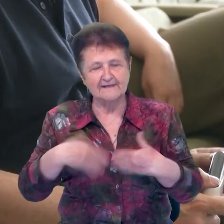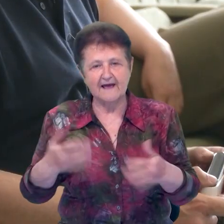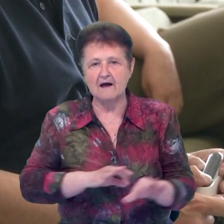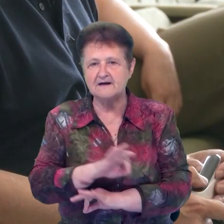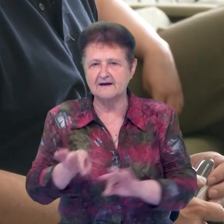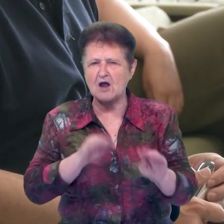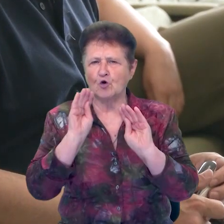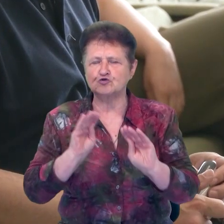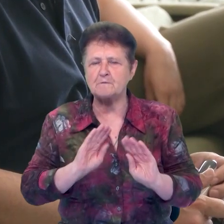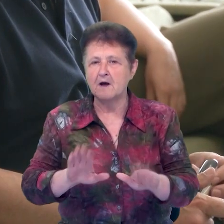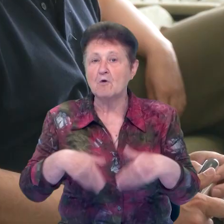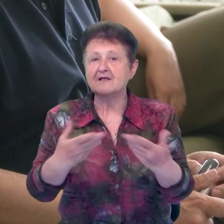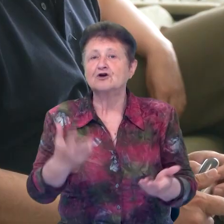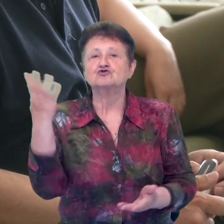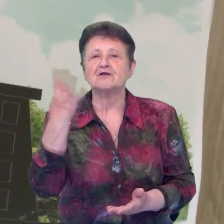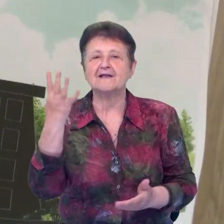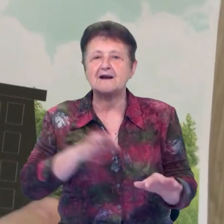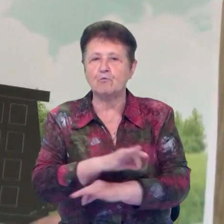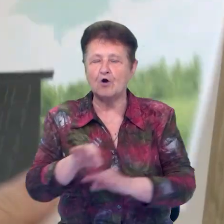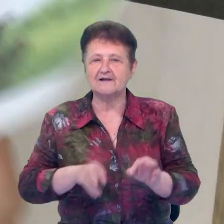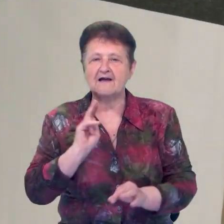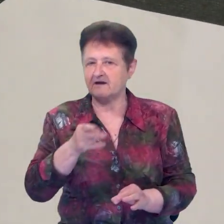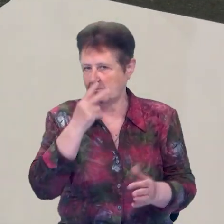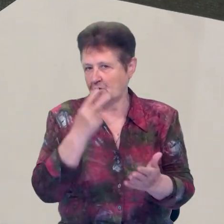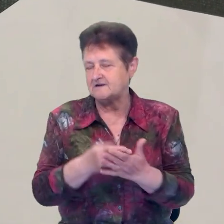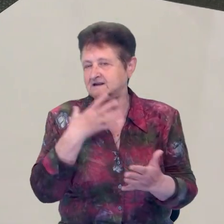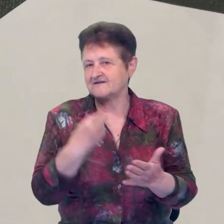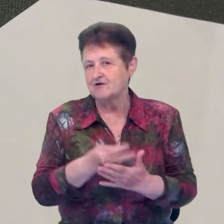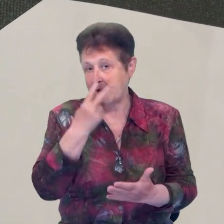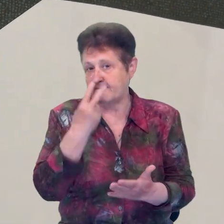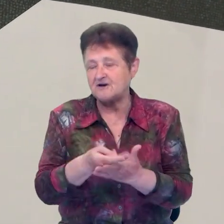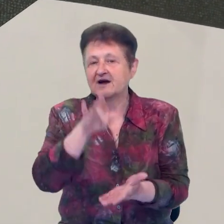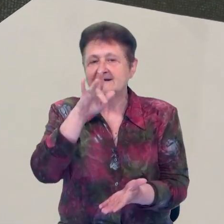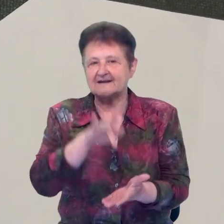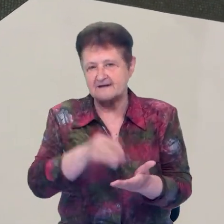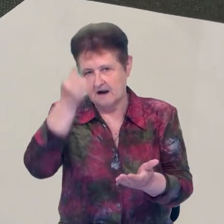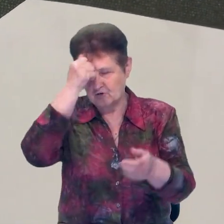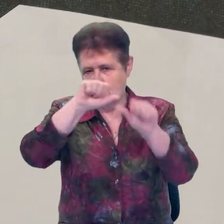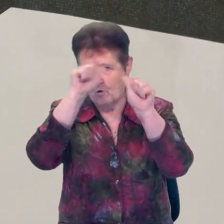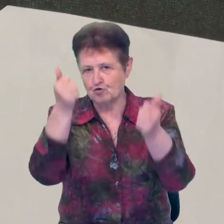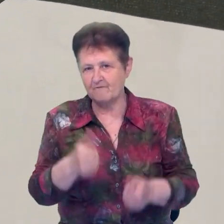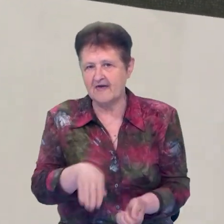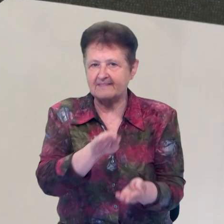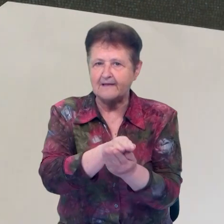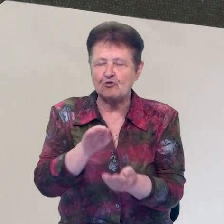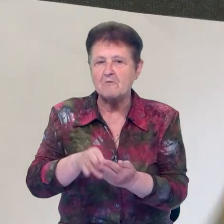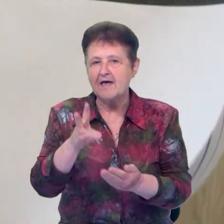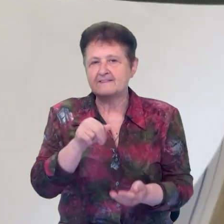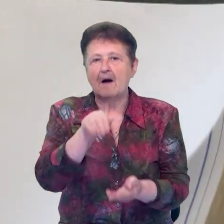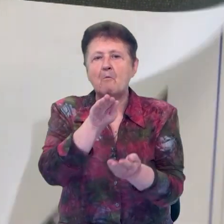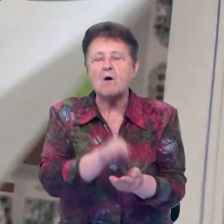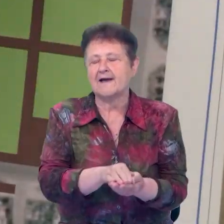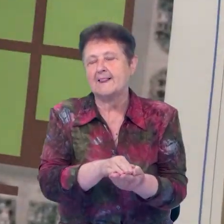Архітектори розробили і подали чотири проєкти, у яких окреслили своє бачення центрального монумента та вигляду надгробків на могилах